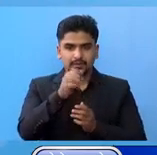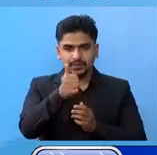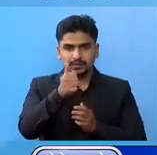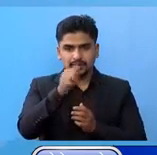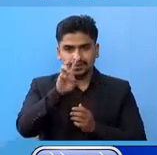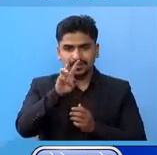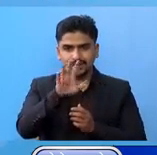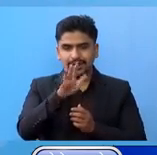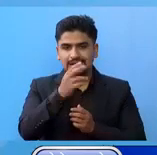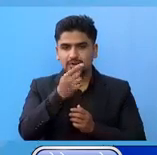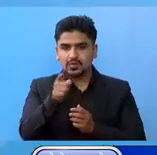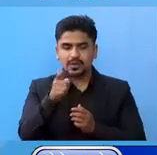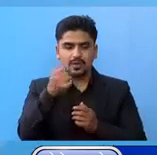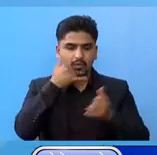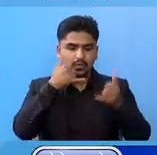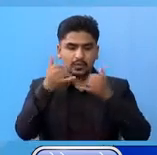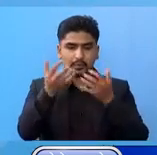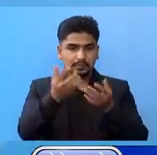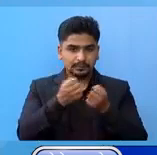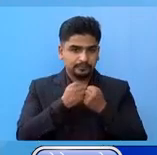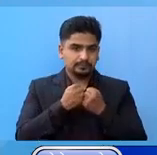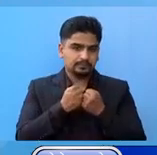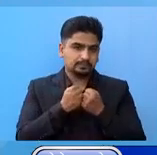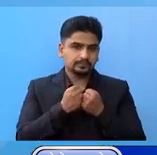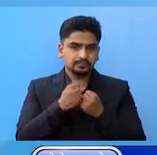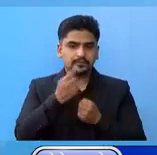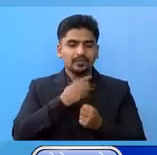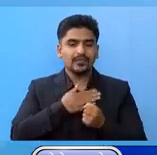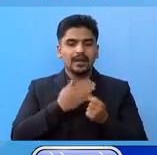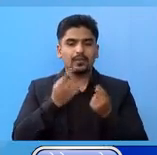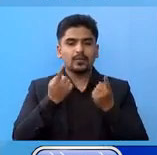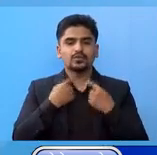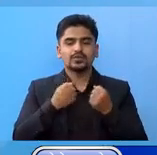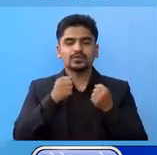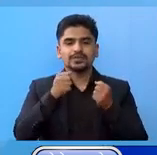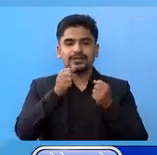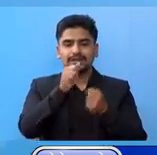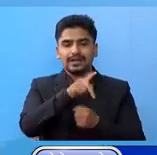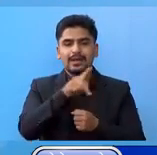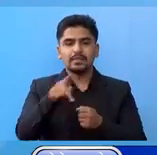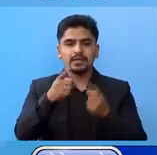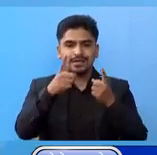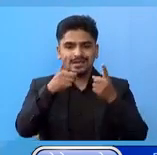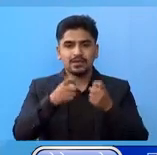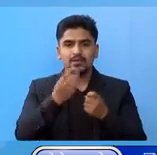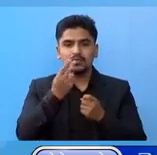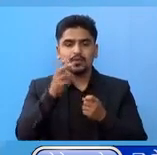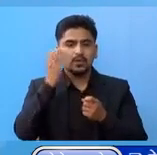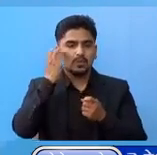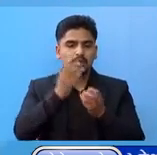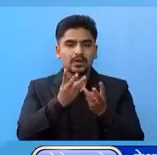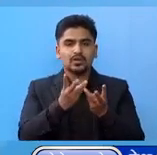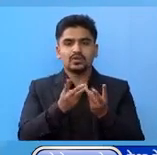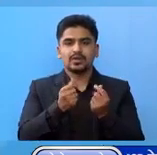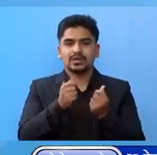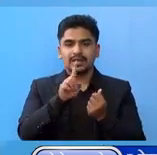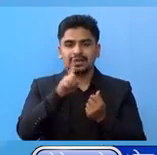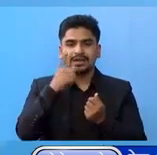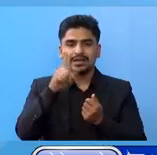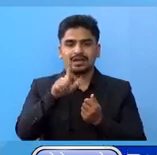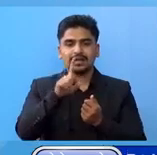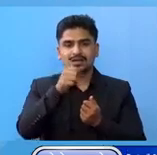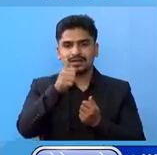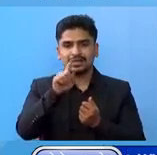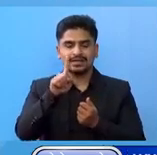-35 वाटा कॉल प्राप्त गरेका छों। आमरो स्वास्थ्य एप्लिकेशन डाउनलोड भायका मोबाईल को संख्या 1